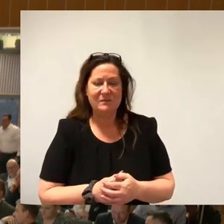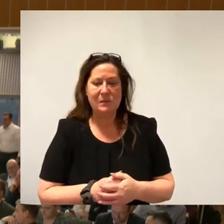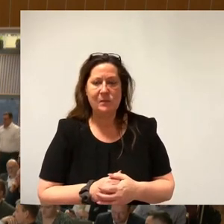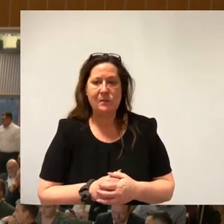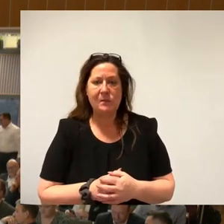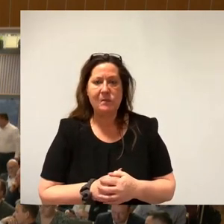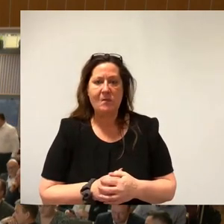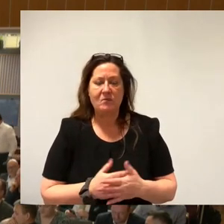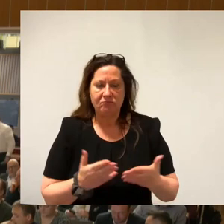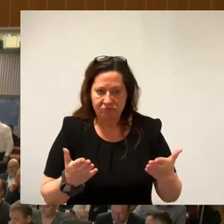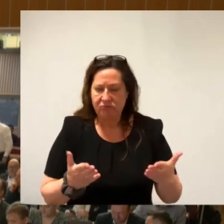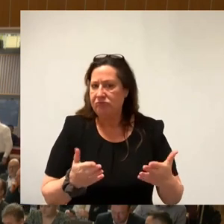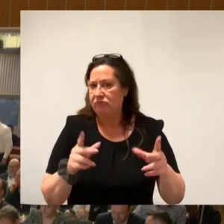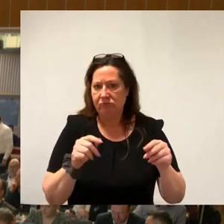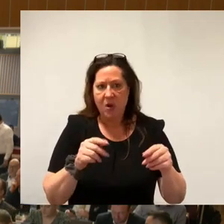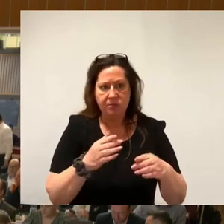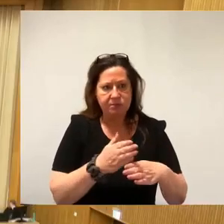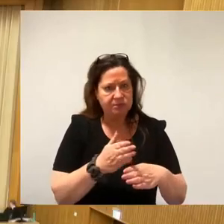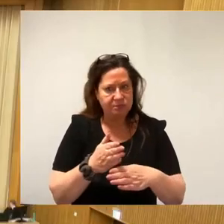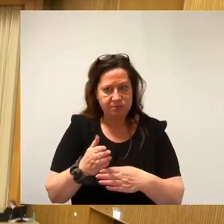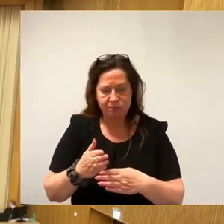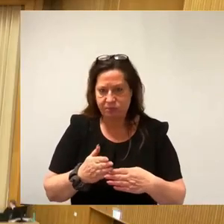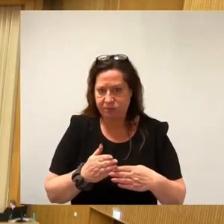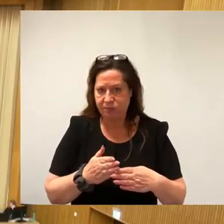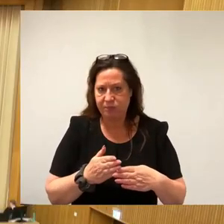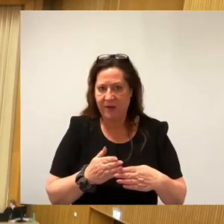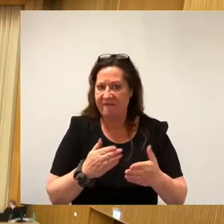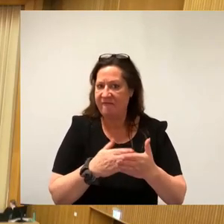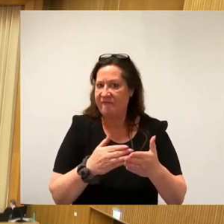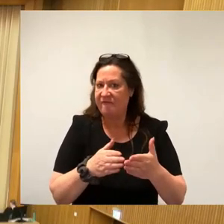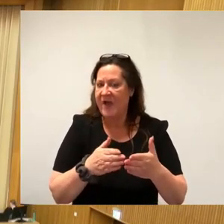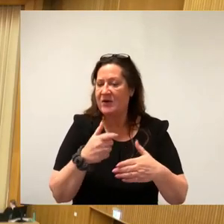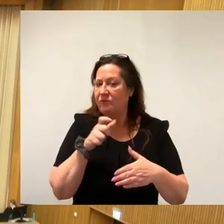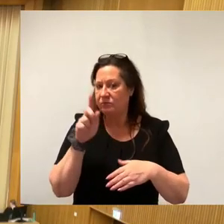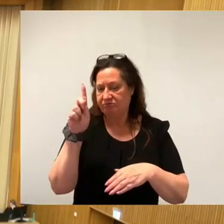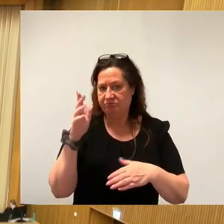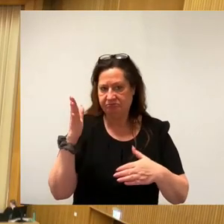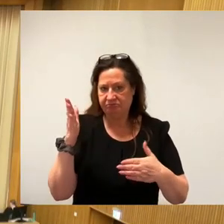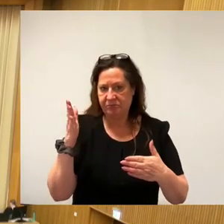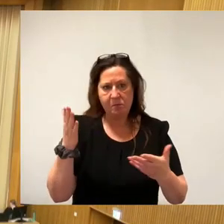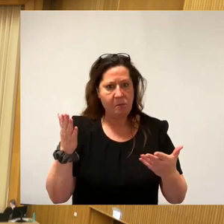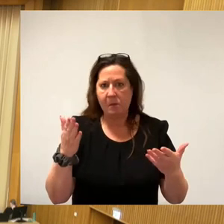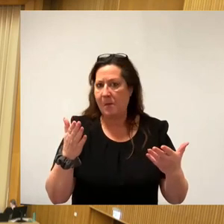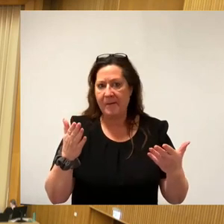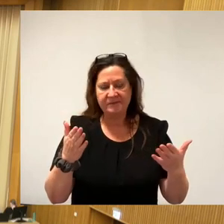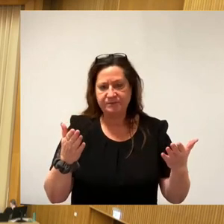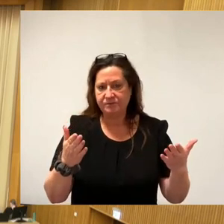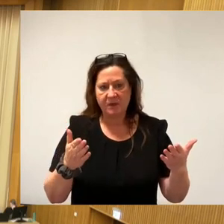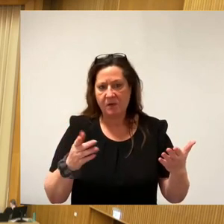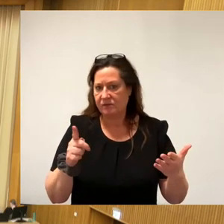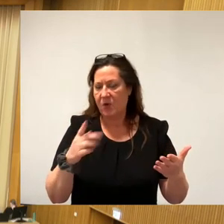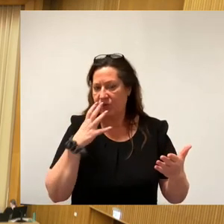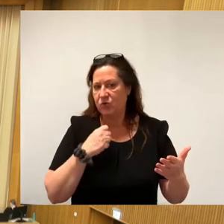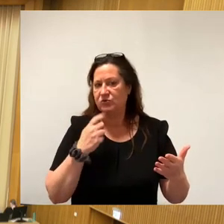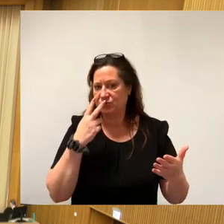durch. Gibt es weitere Wortmeldungen? Sehe ich nie außer dem Wunsch, ja, habe ich gesehen, dem